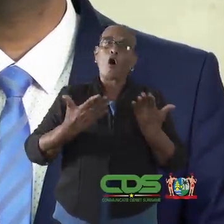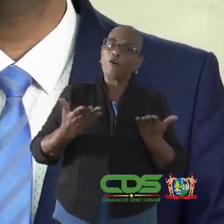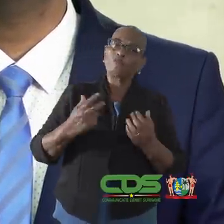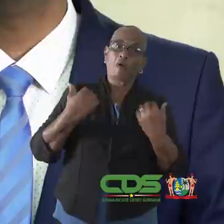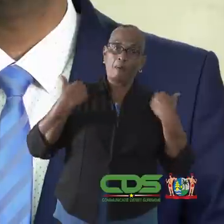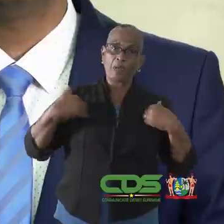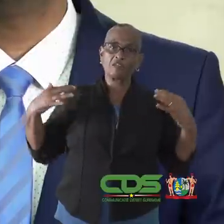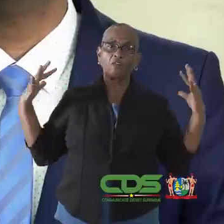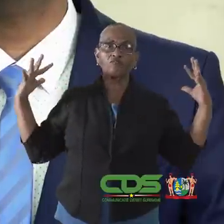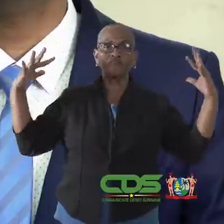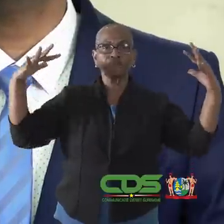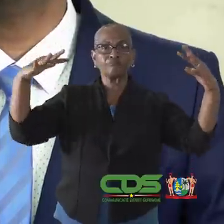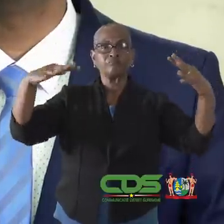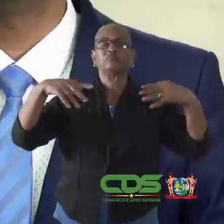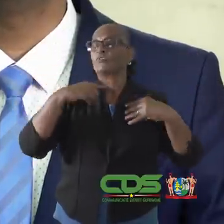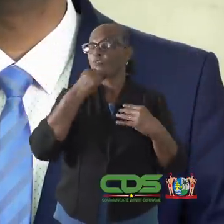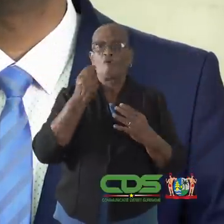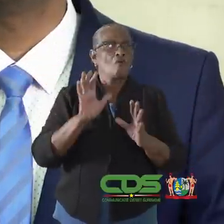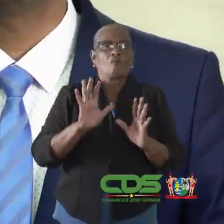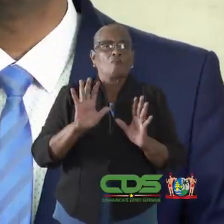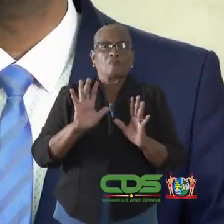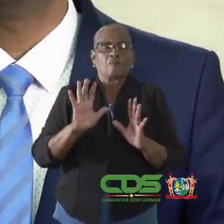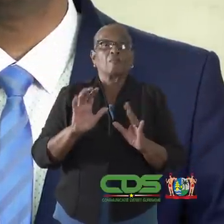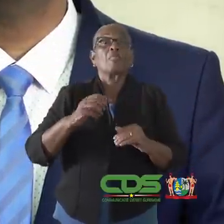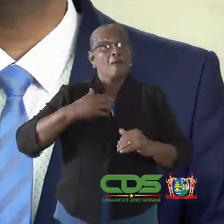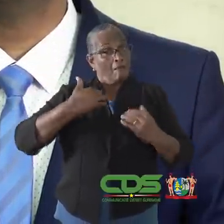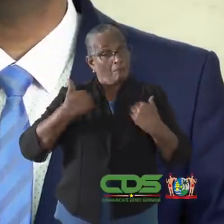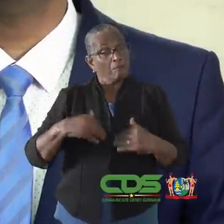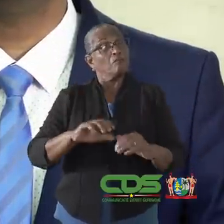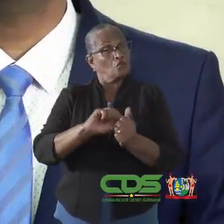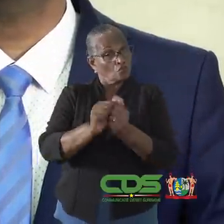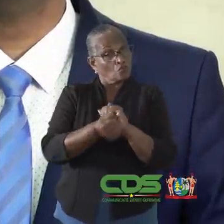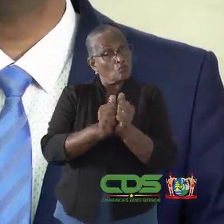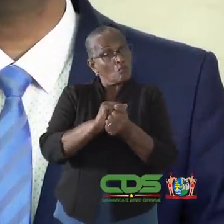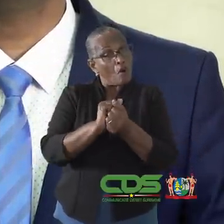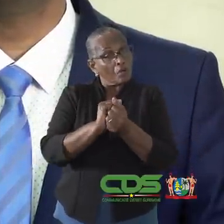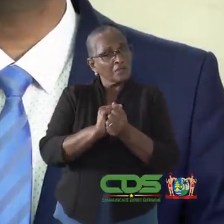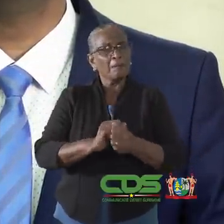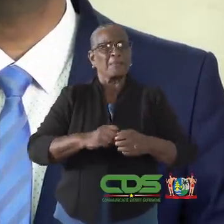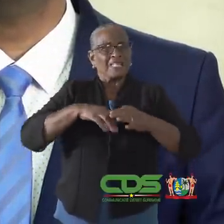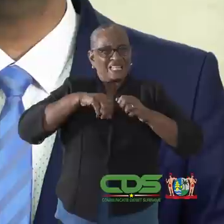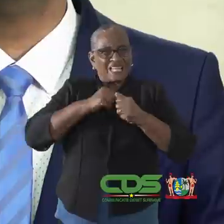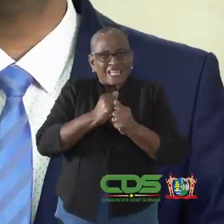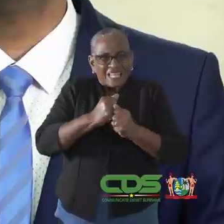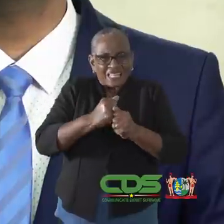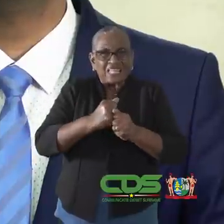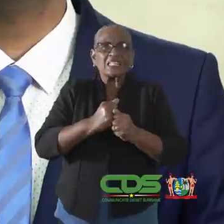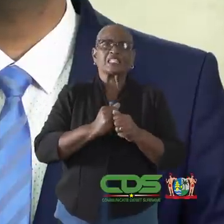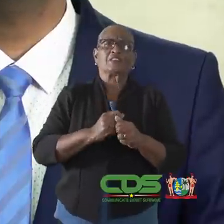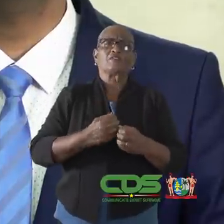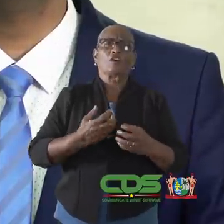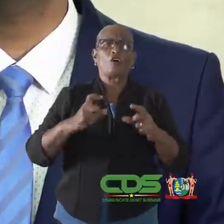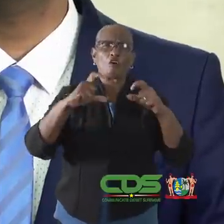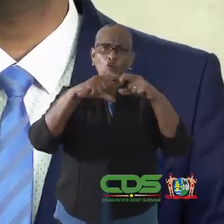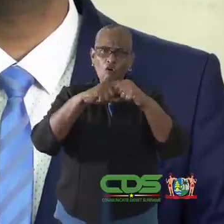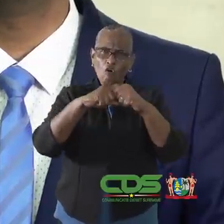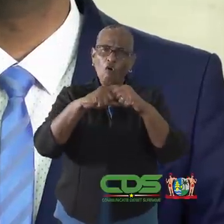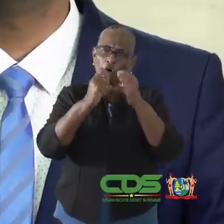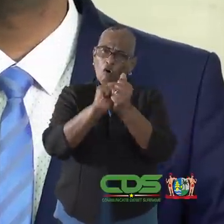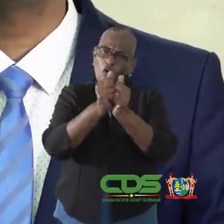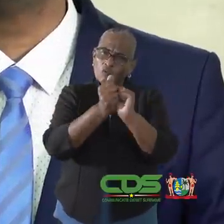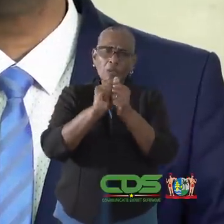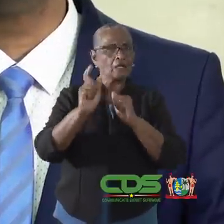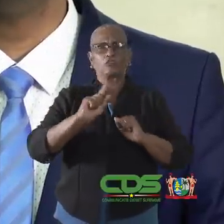scheidsrechter en of toeschouwer. Onverkort blijft van kracht dat sporten met intensief contact nog niet zijn